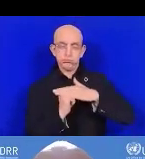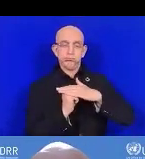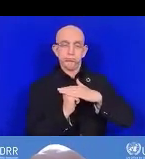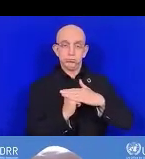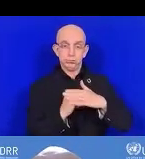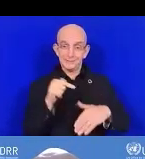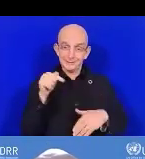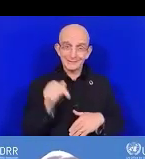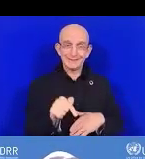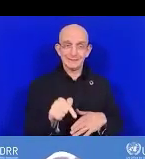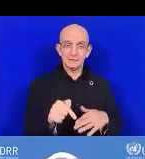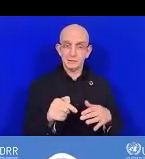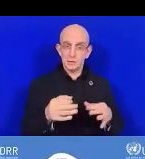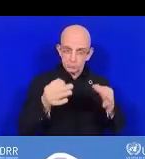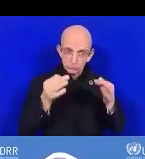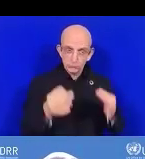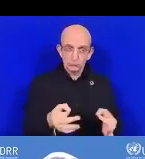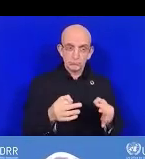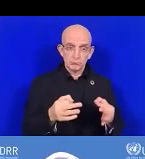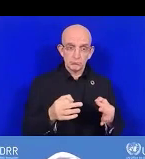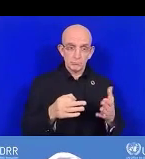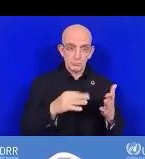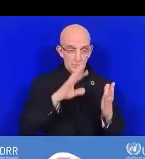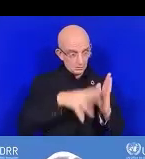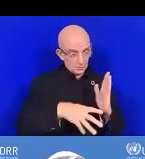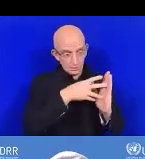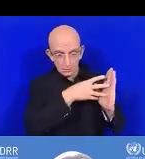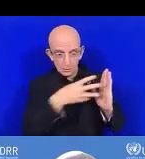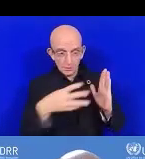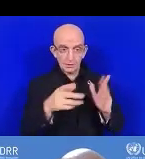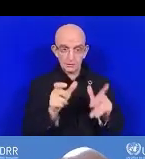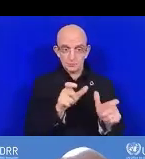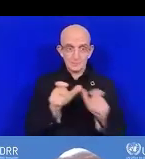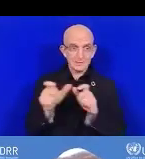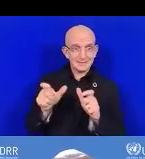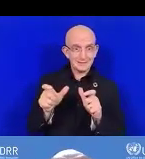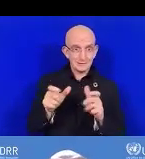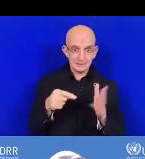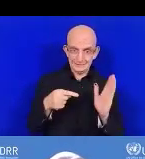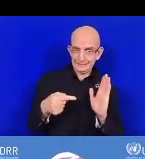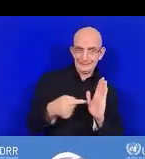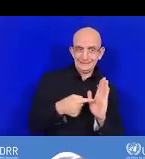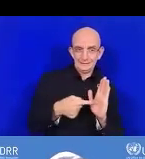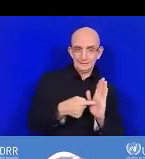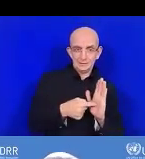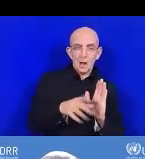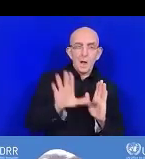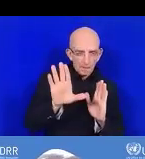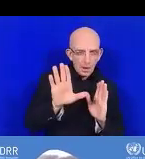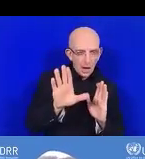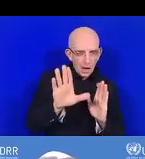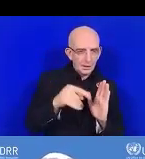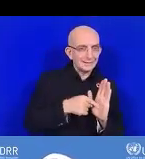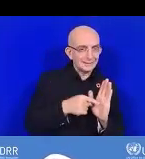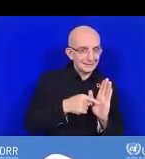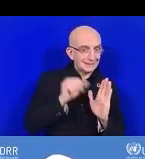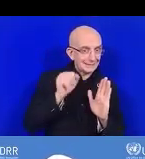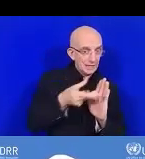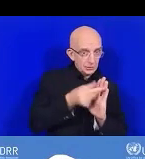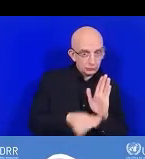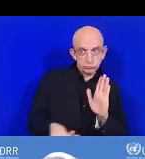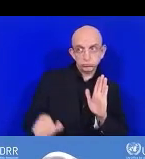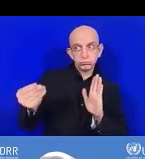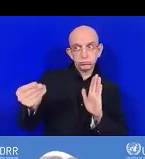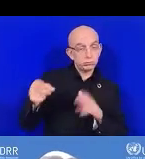de la résilience aux catastrophes pour les villes, ce tableau de bord pourrait être aussi utilisé par le gouvernement national, par le